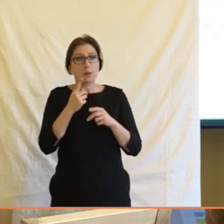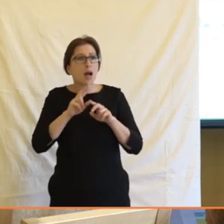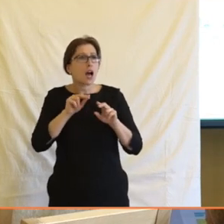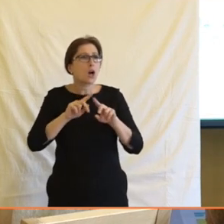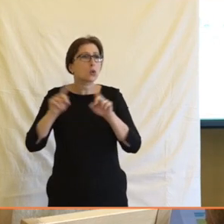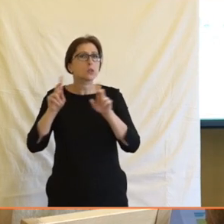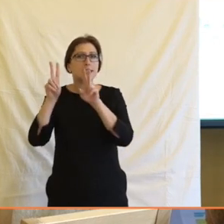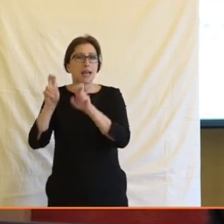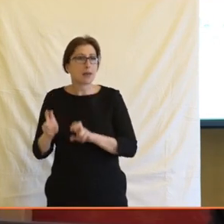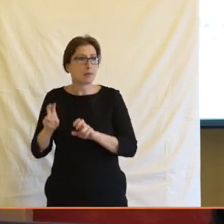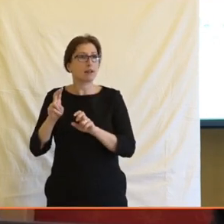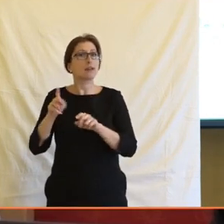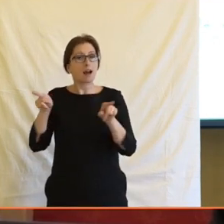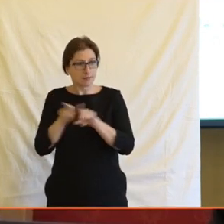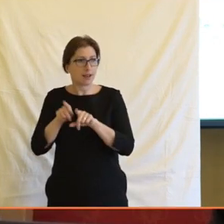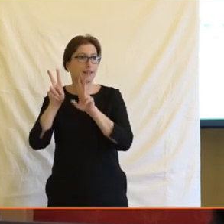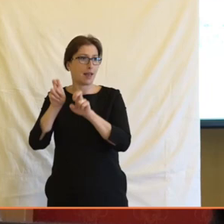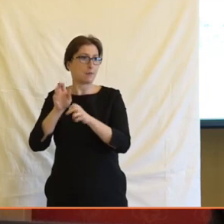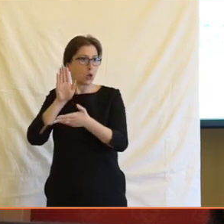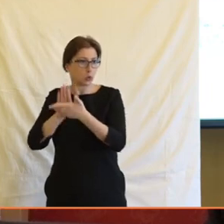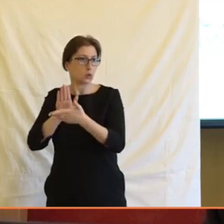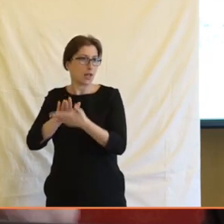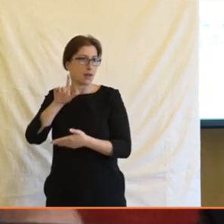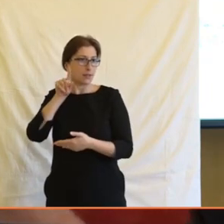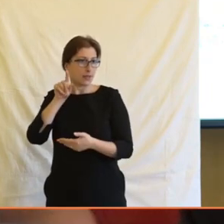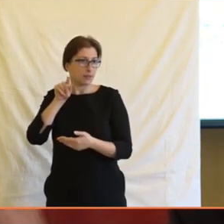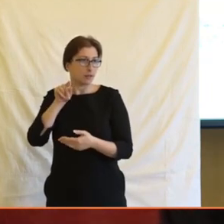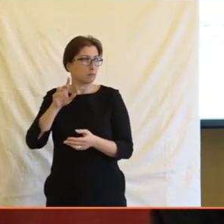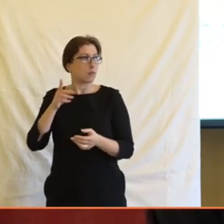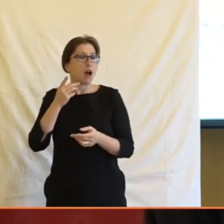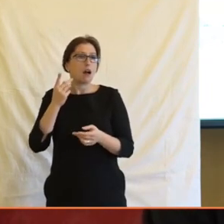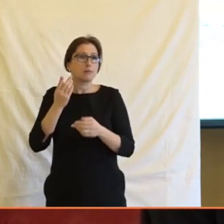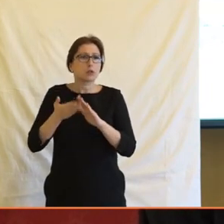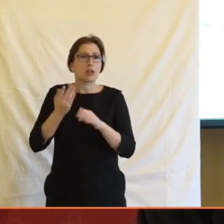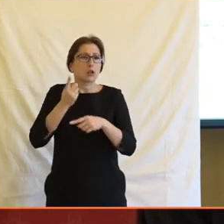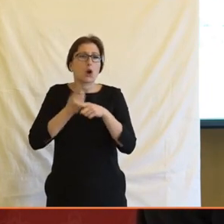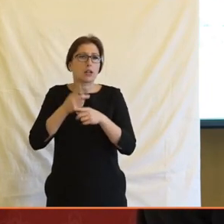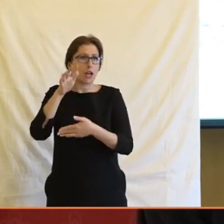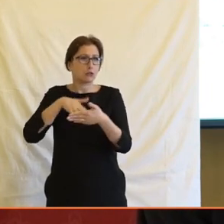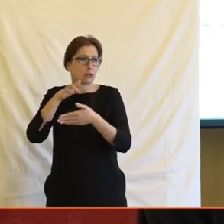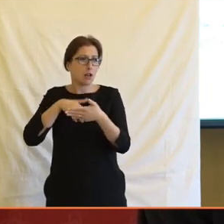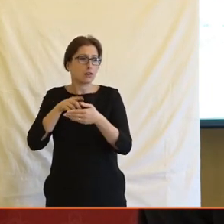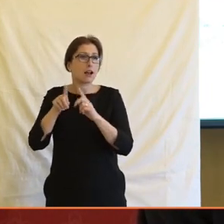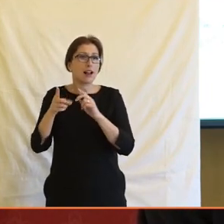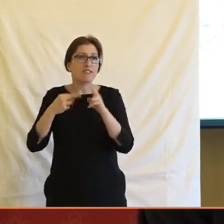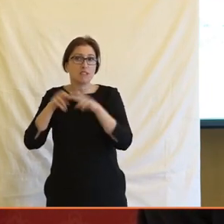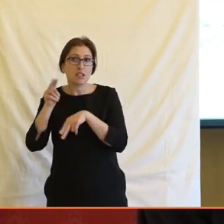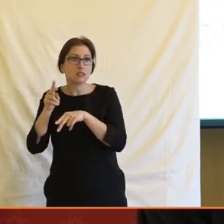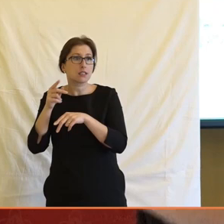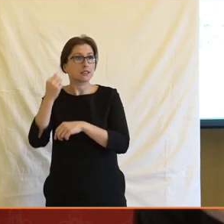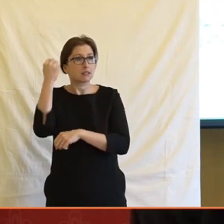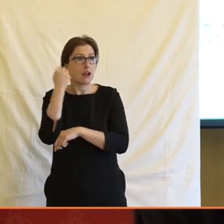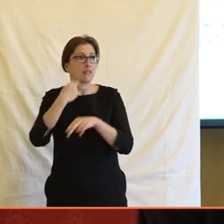vznikly na Twitteru a odehrály se z velké doznačné míry na Twitteru, ač měly dopad v nějakých konkrétních článcích, ale rozhodně bych neřekl, že je to nějaká